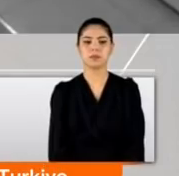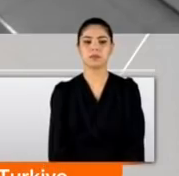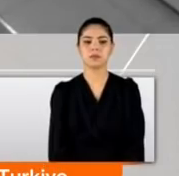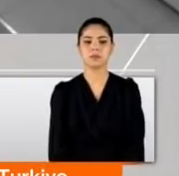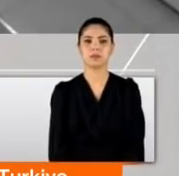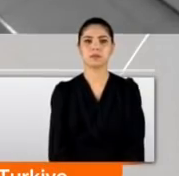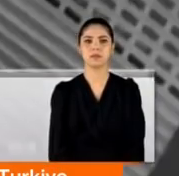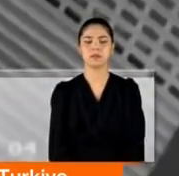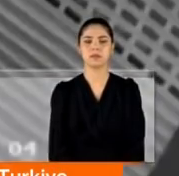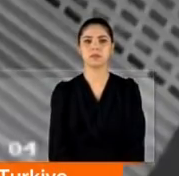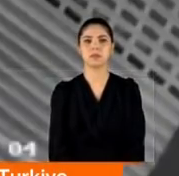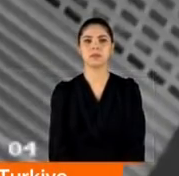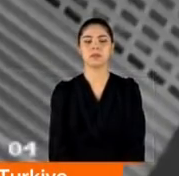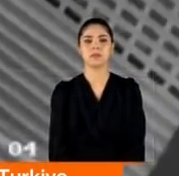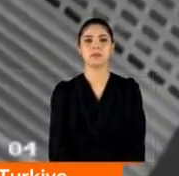geleceğimiz dükkanımız.